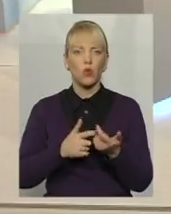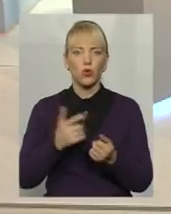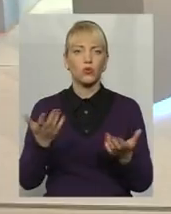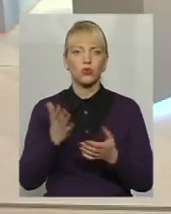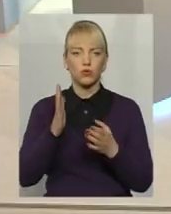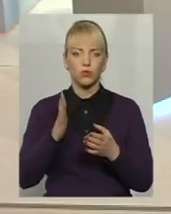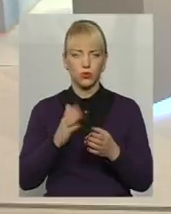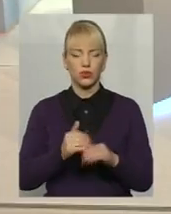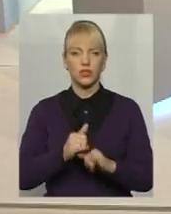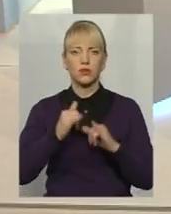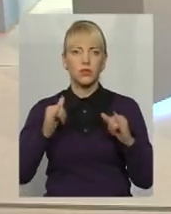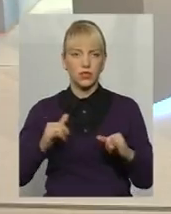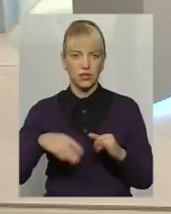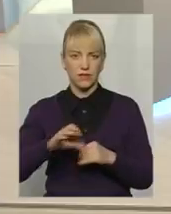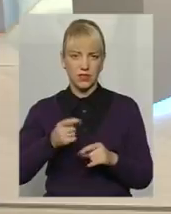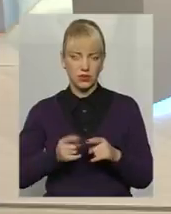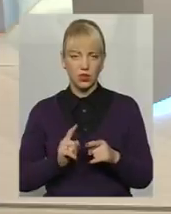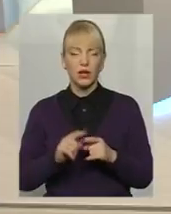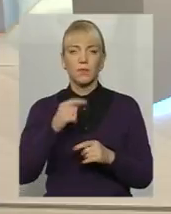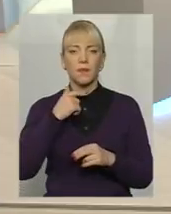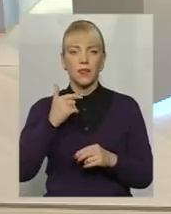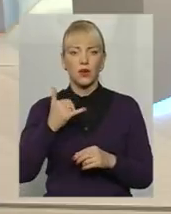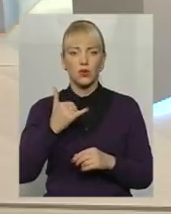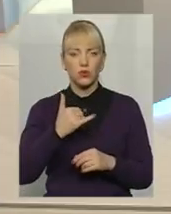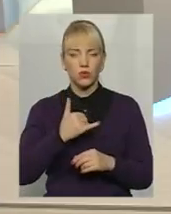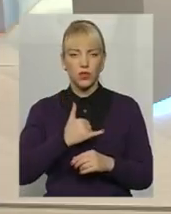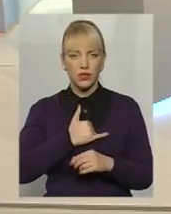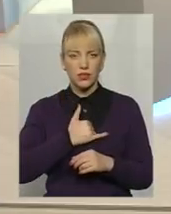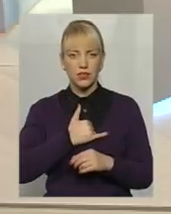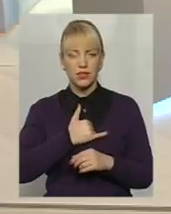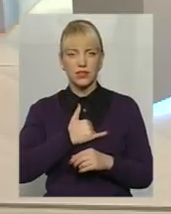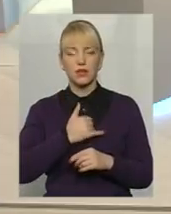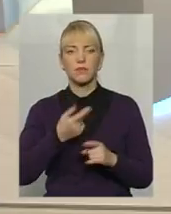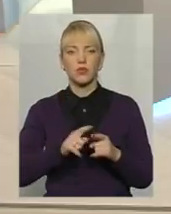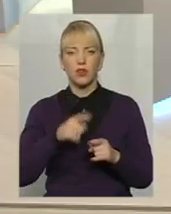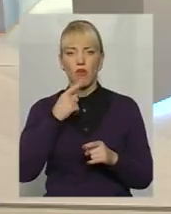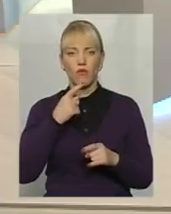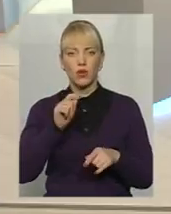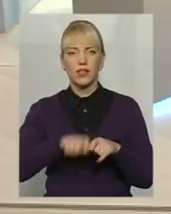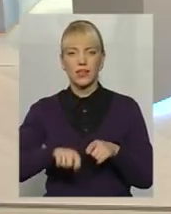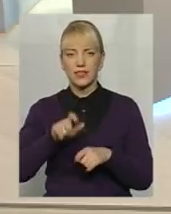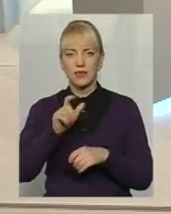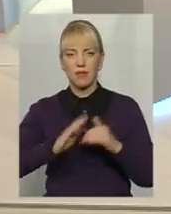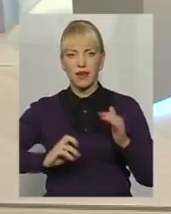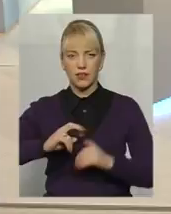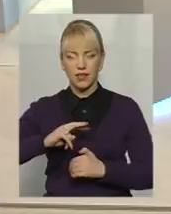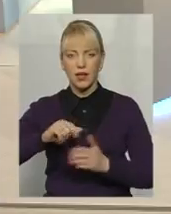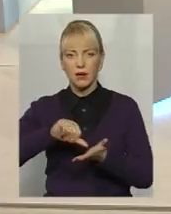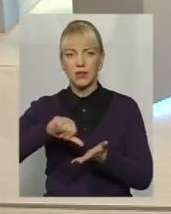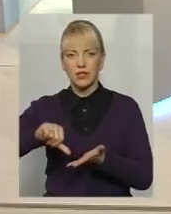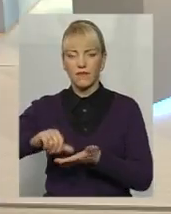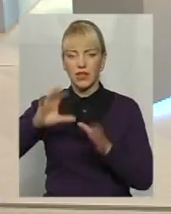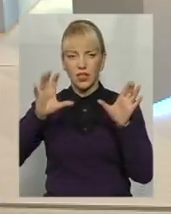За рахунок того, що все-таки в нас і про це говорять експерти, представники